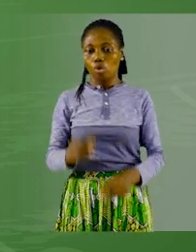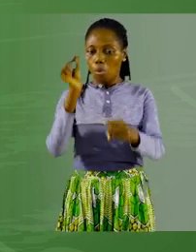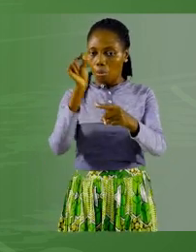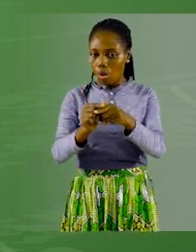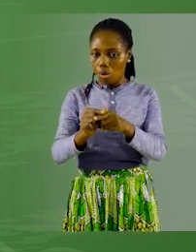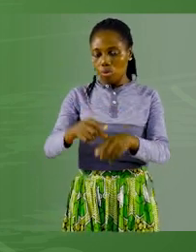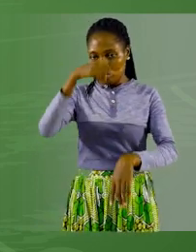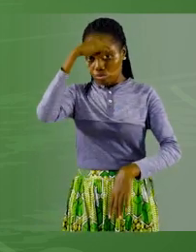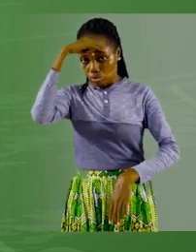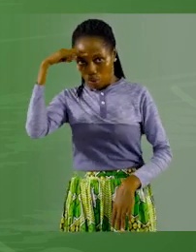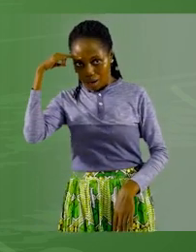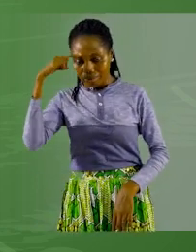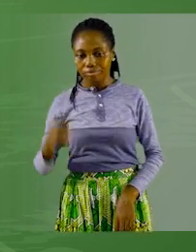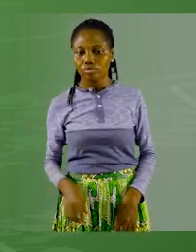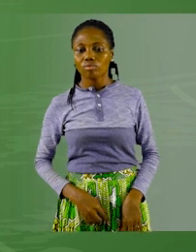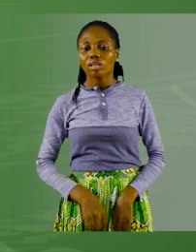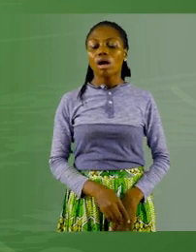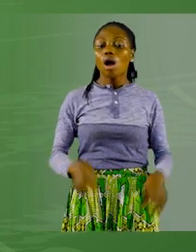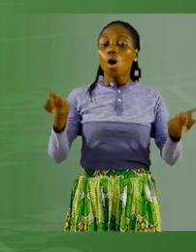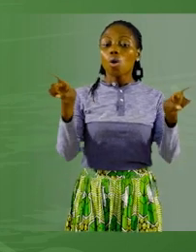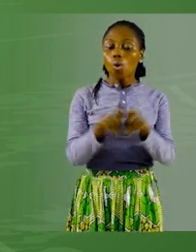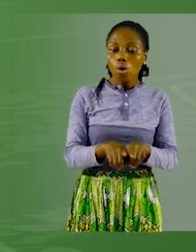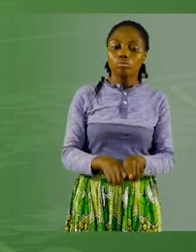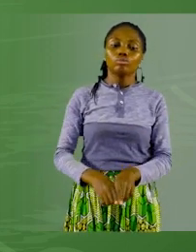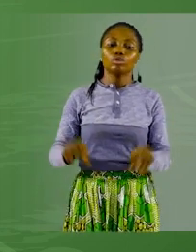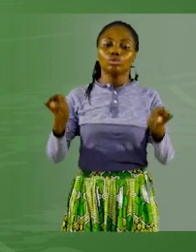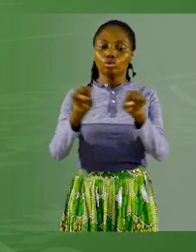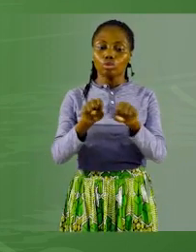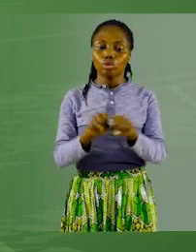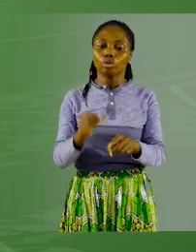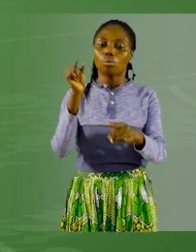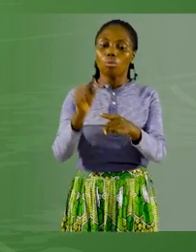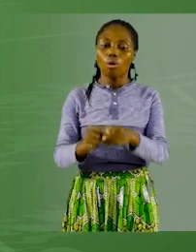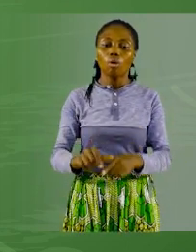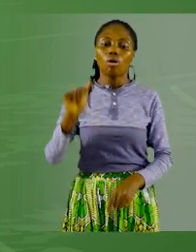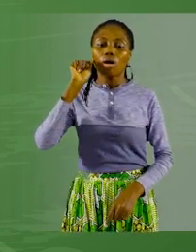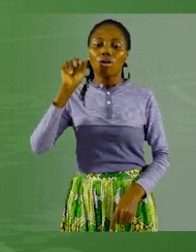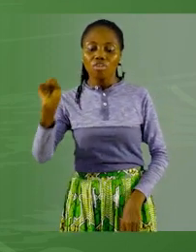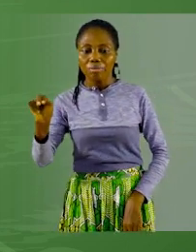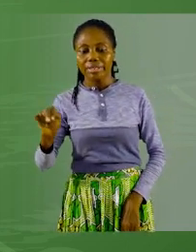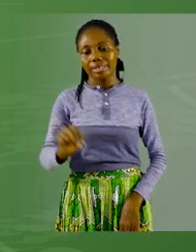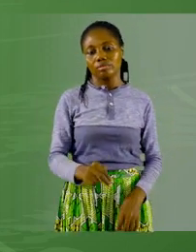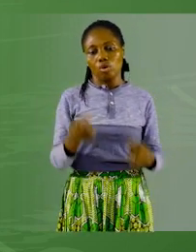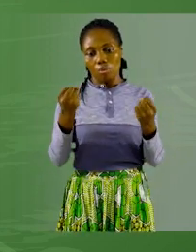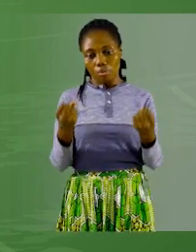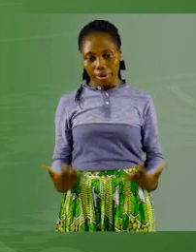chaussures étant un mot féminin pluriel. Donc, noir s'écrit comme ça.